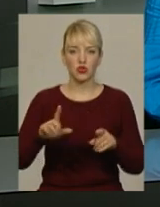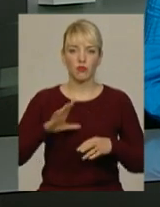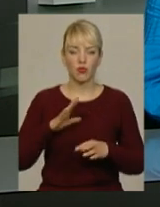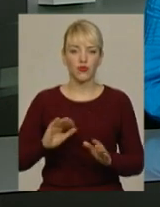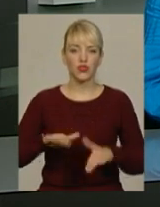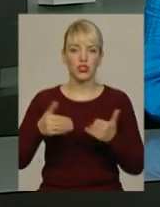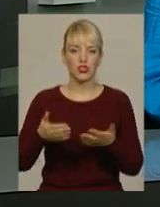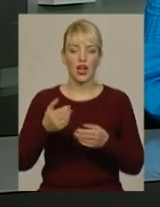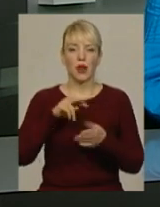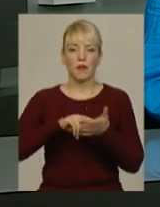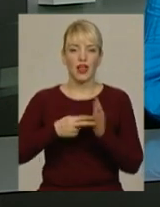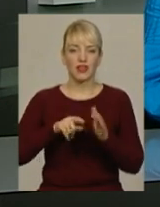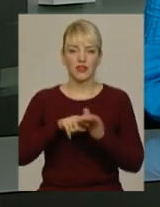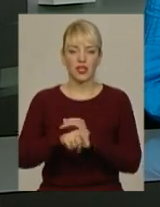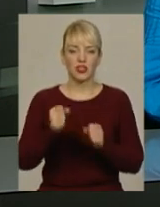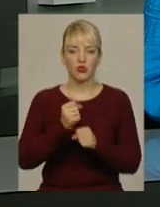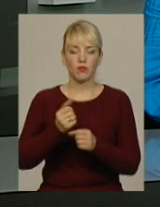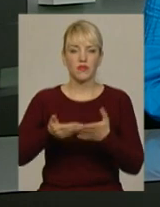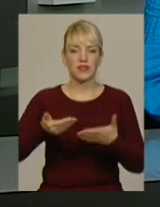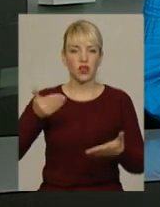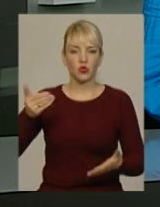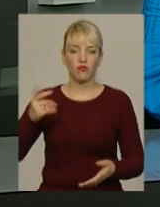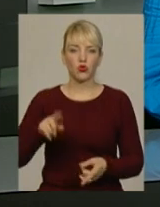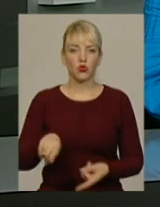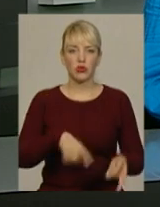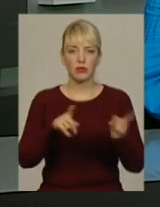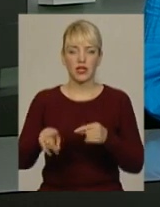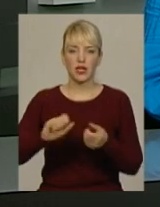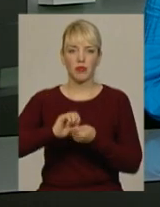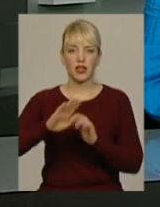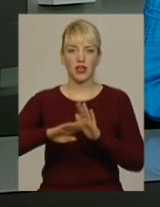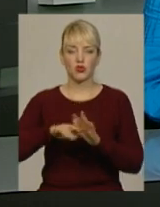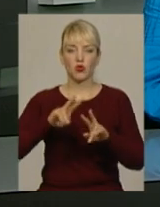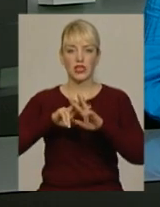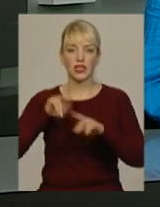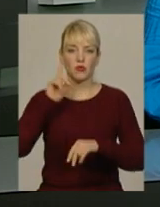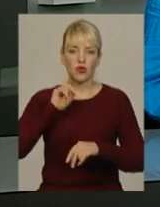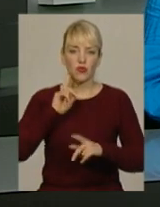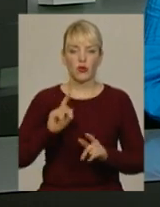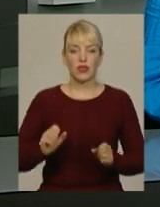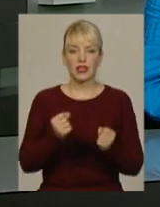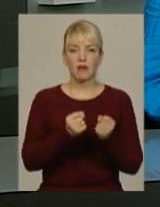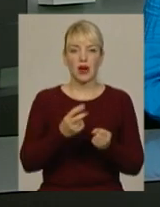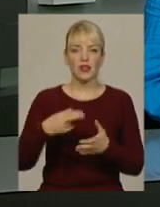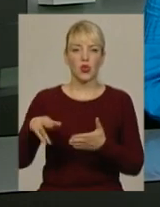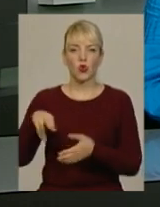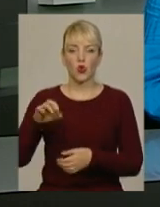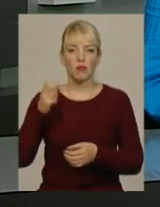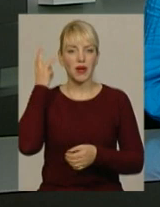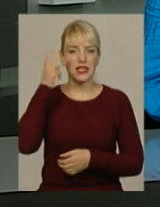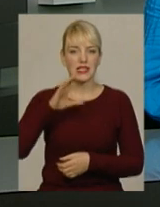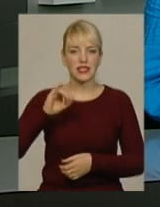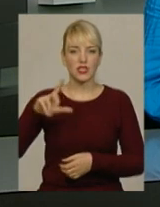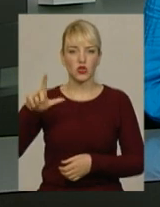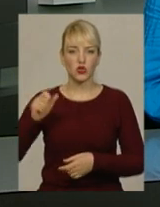втечі розробив задовго до етапування з Кам'янецького ізолятора тимчасового тримання до Хмельницького СІЗО. 25